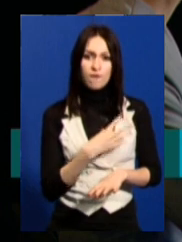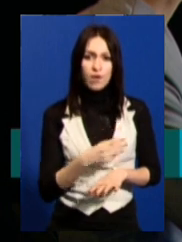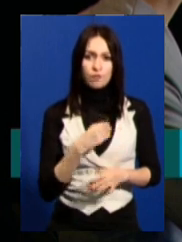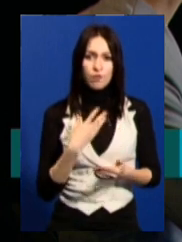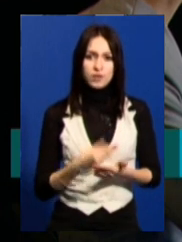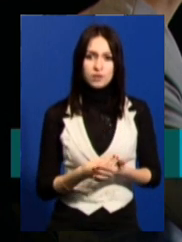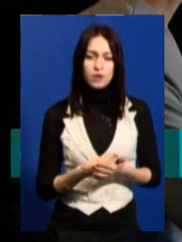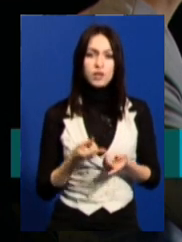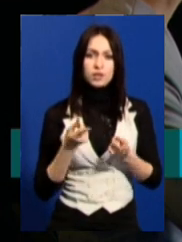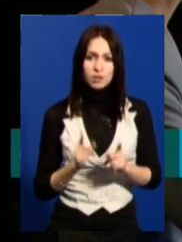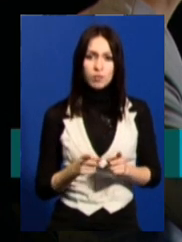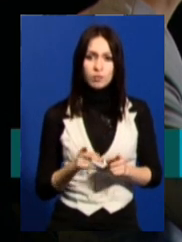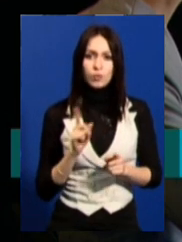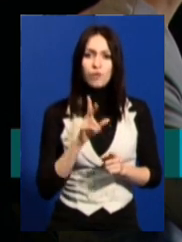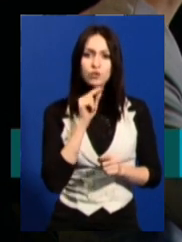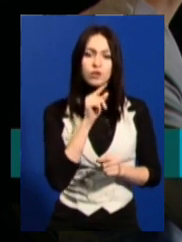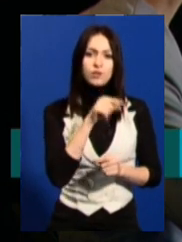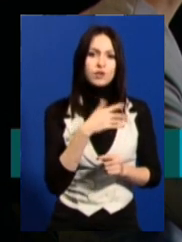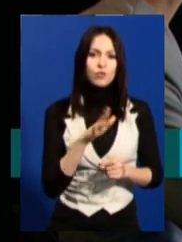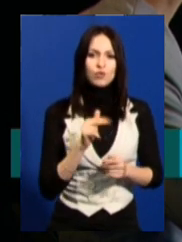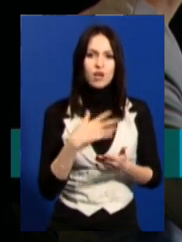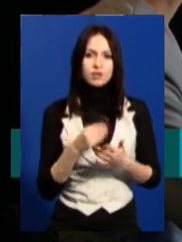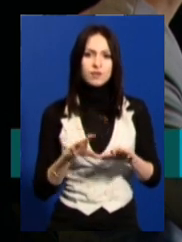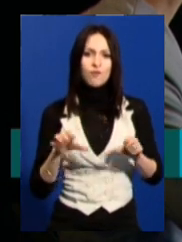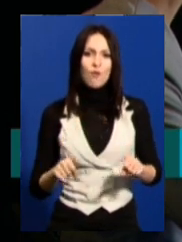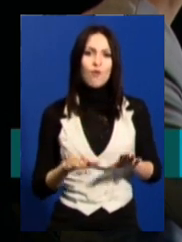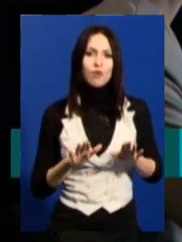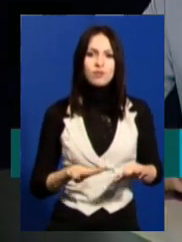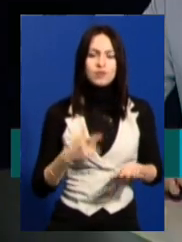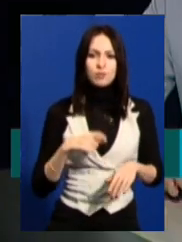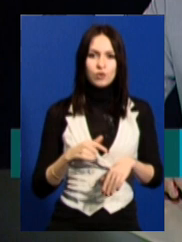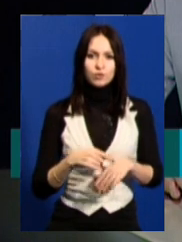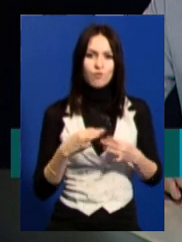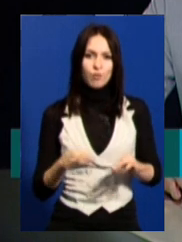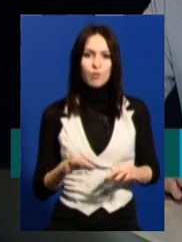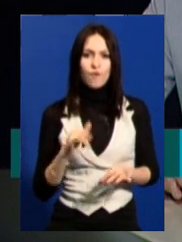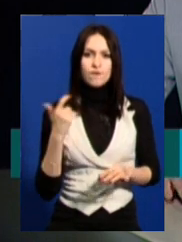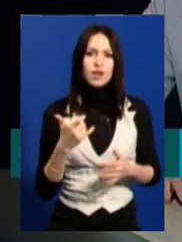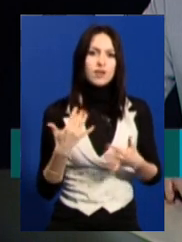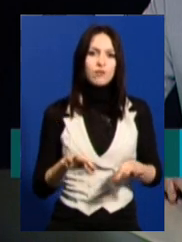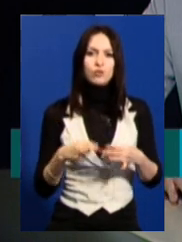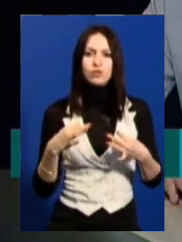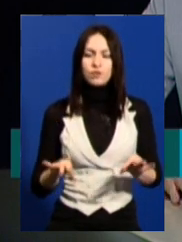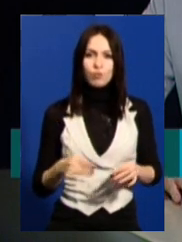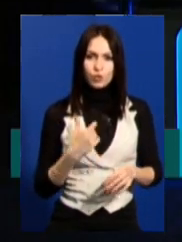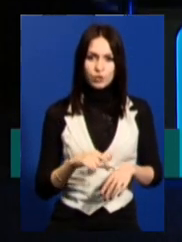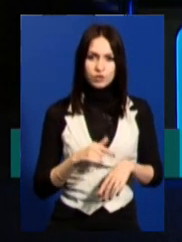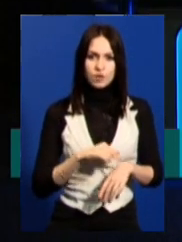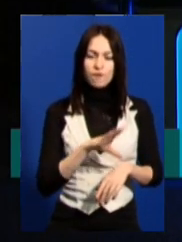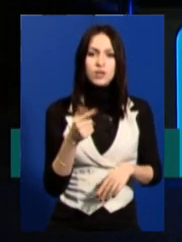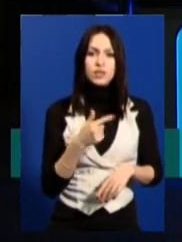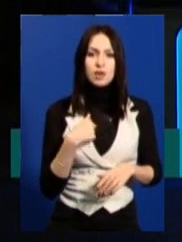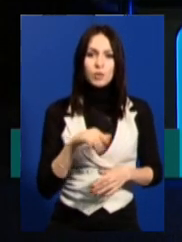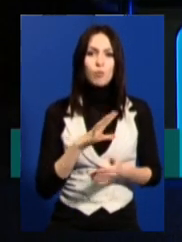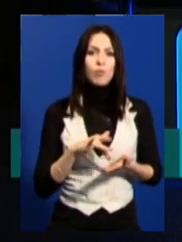насправді. В Чернівцях свої, в Одесі свої. Ну, в Харківі вони вже були свої. Тобто, вони всюди, де ми